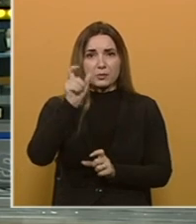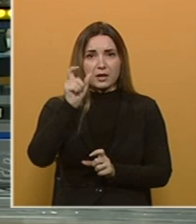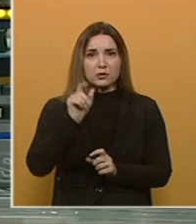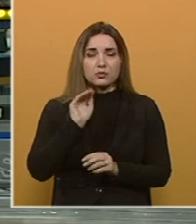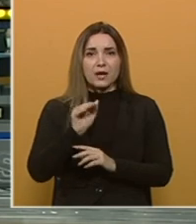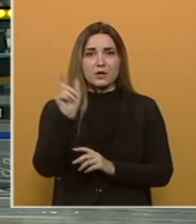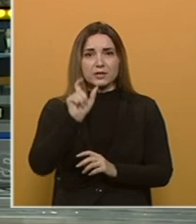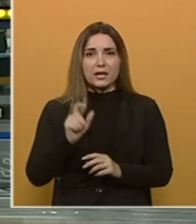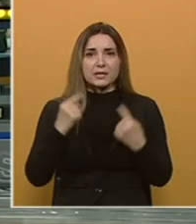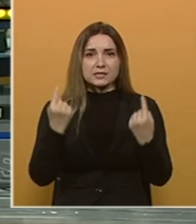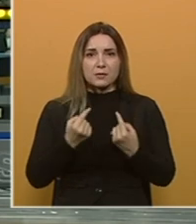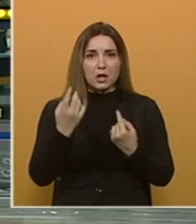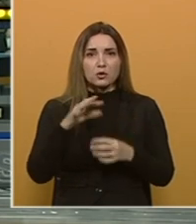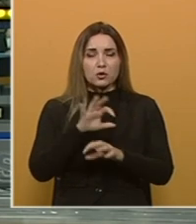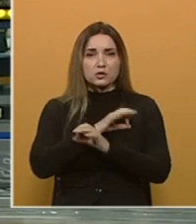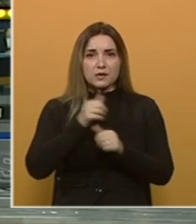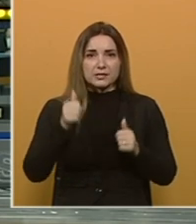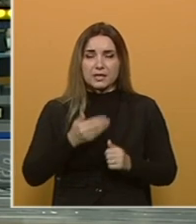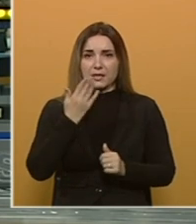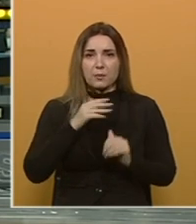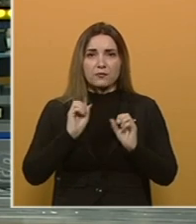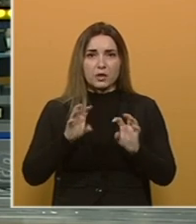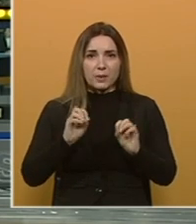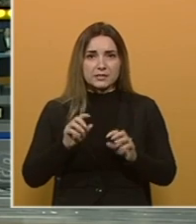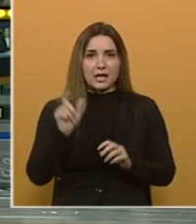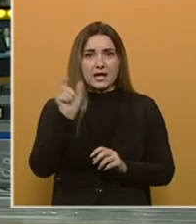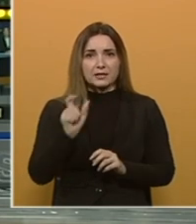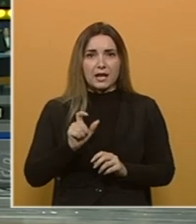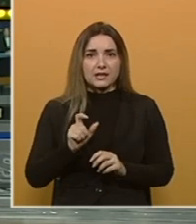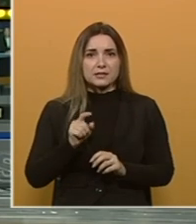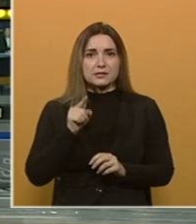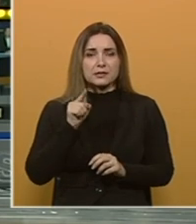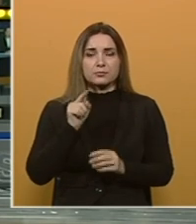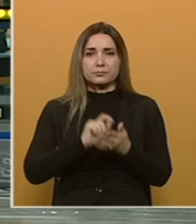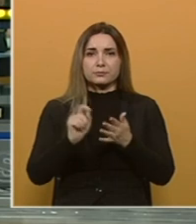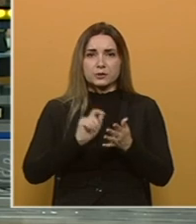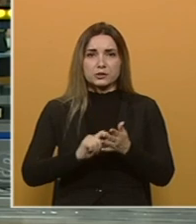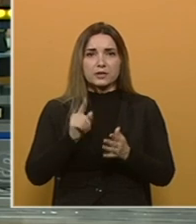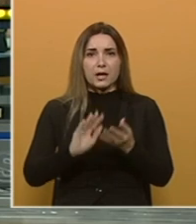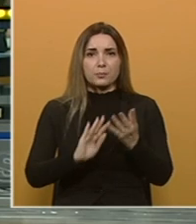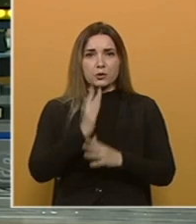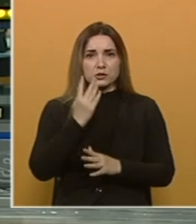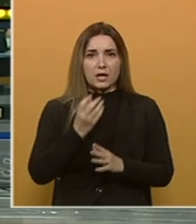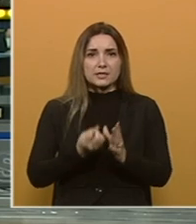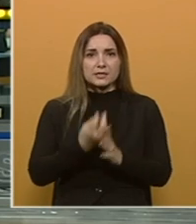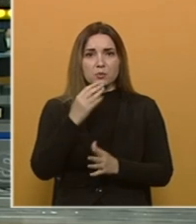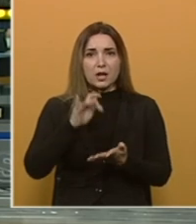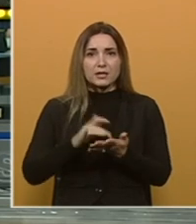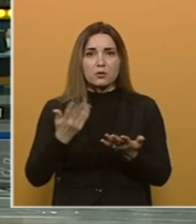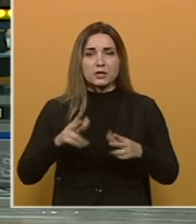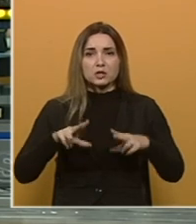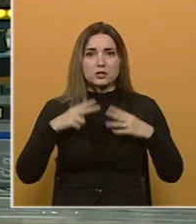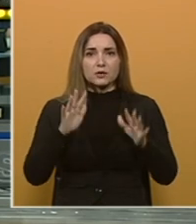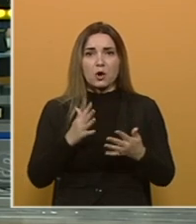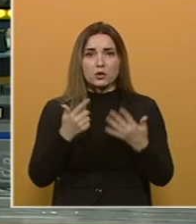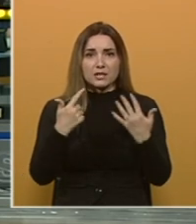javljaju italijanski mediji dok o žrtvama za sad nema informacija. Talijanski korijere de la Sera piše da je požar izbio na dijelu gdje živio oko